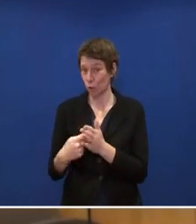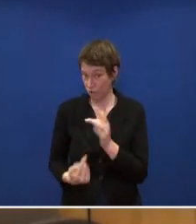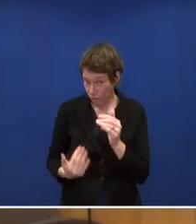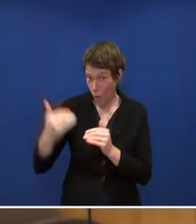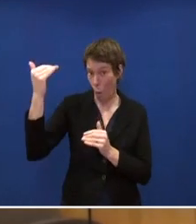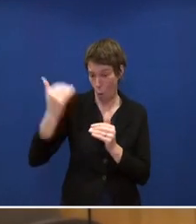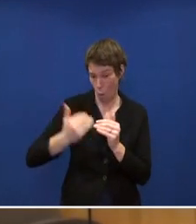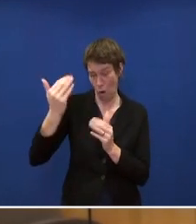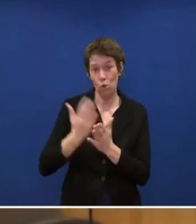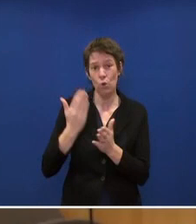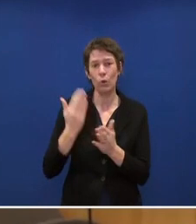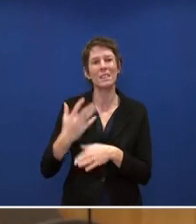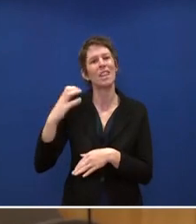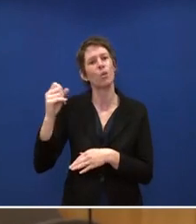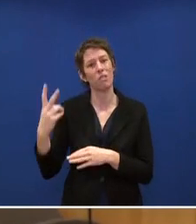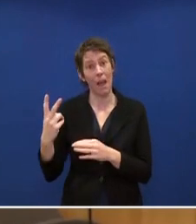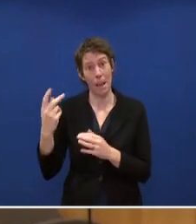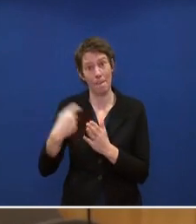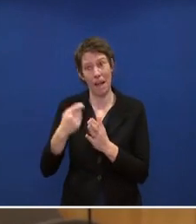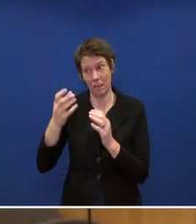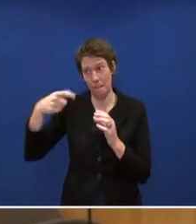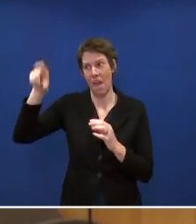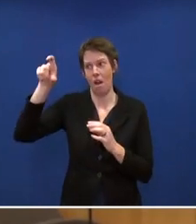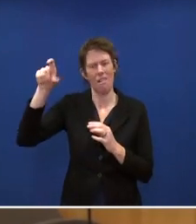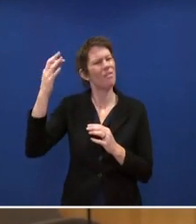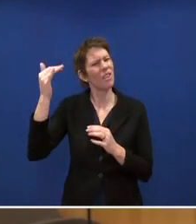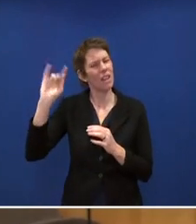-Preis, der dann geteilt würde zwischen Mieter und Vermieter?